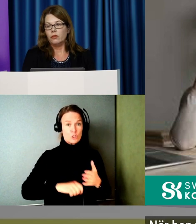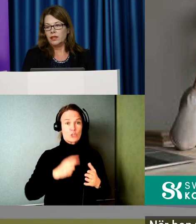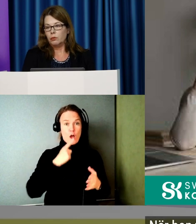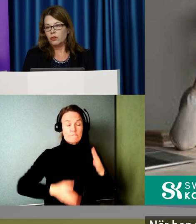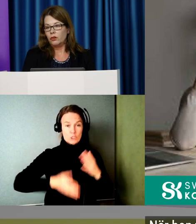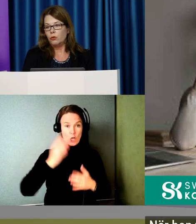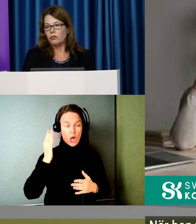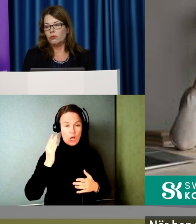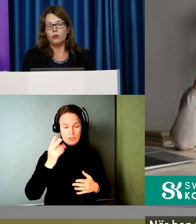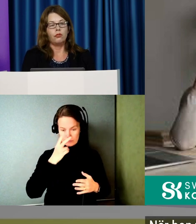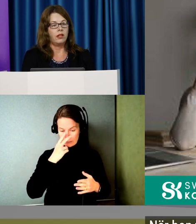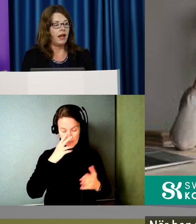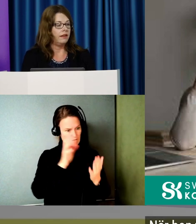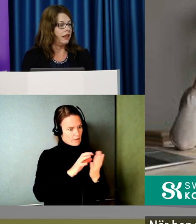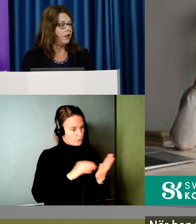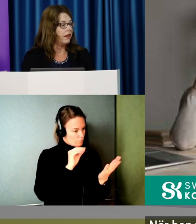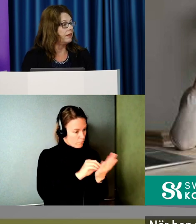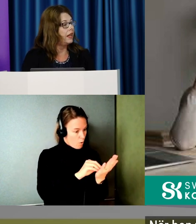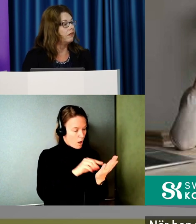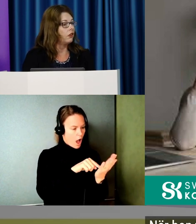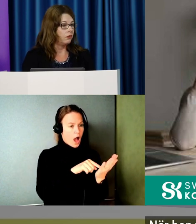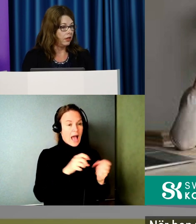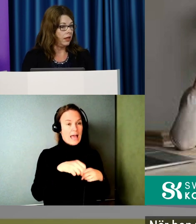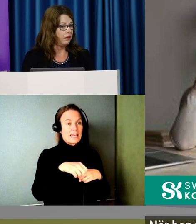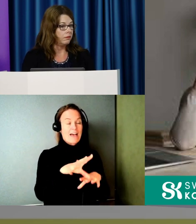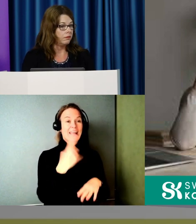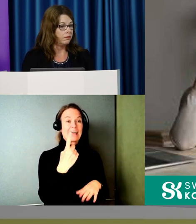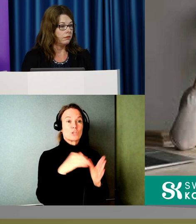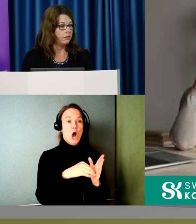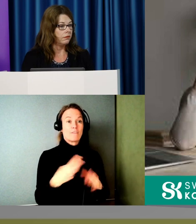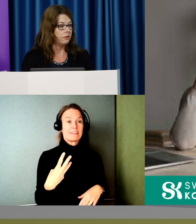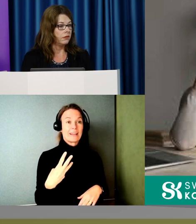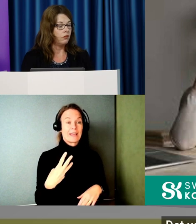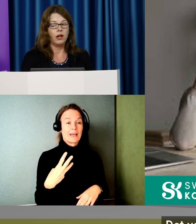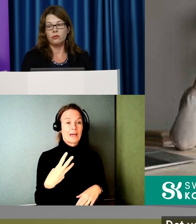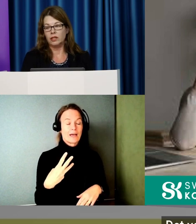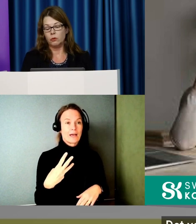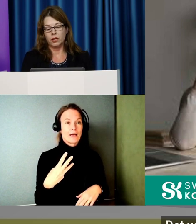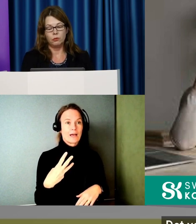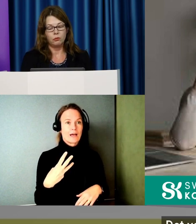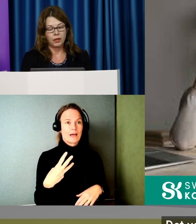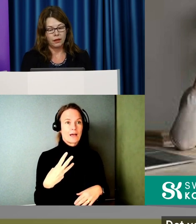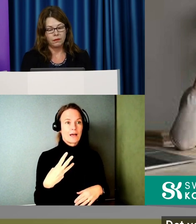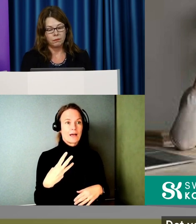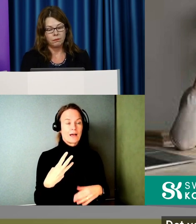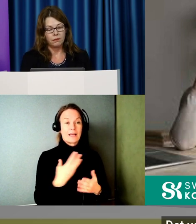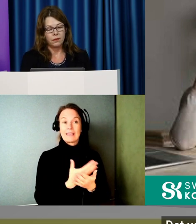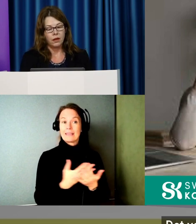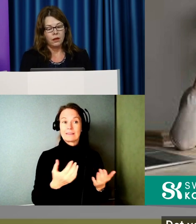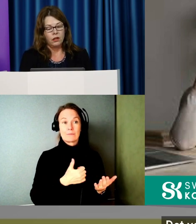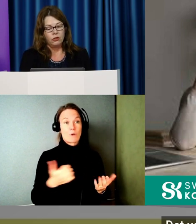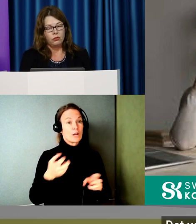När hon tittar på fakturan så står det också att det här är ett leverans 1 av 3. Det var alltså inte bara ett provpaket.